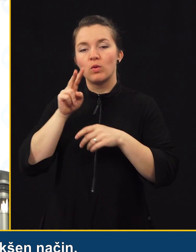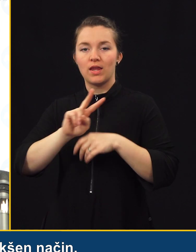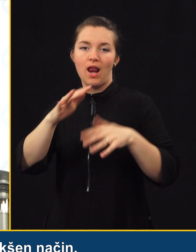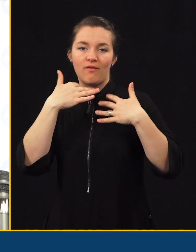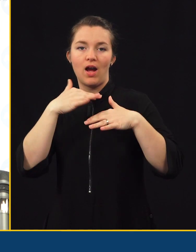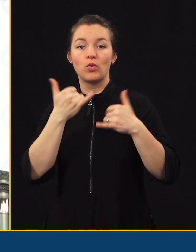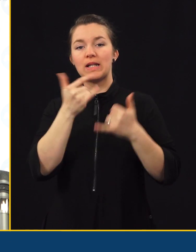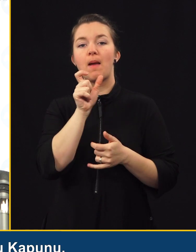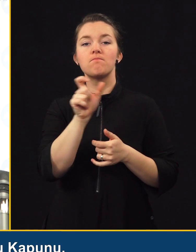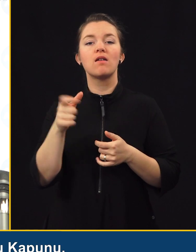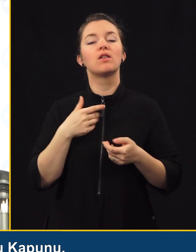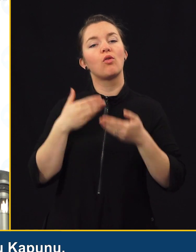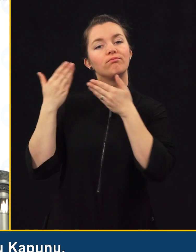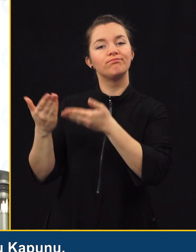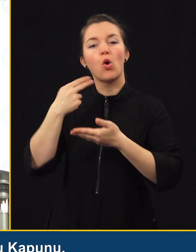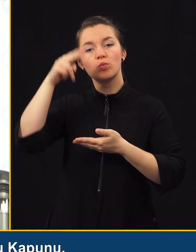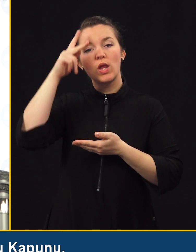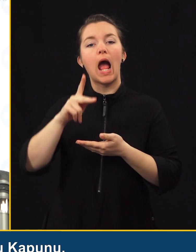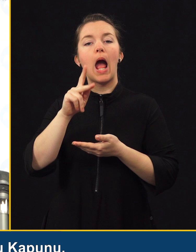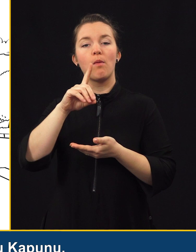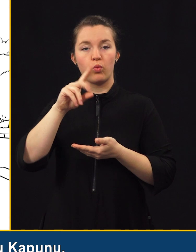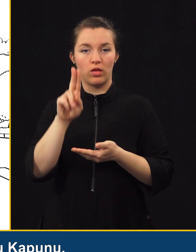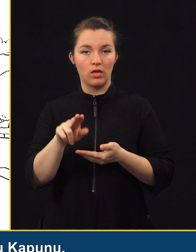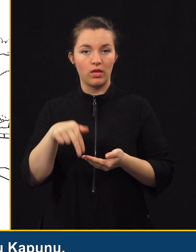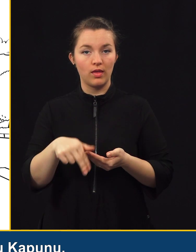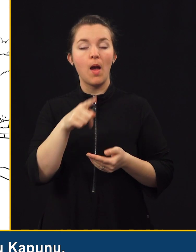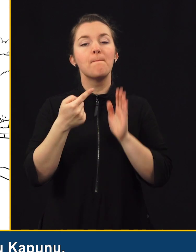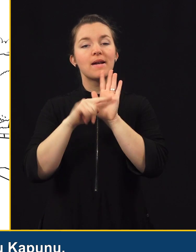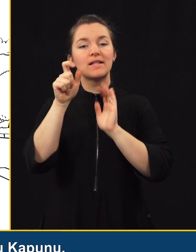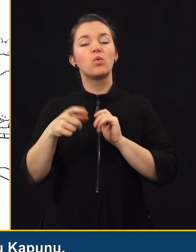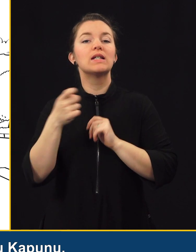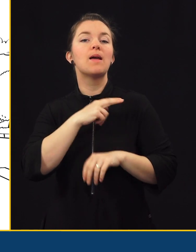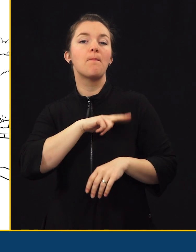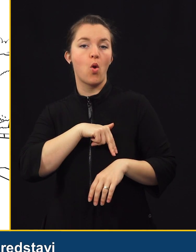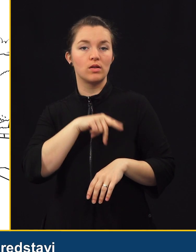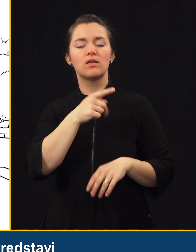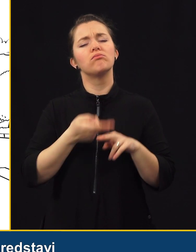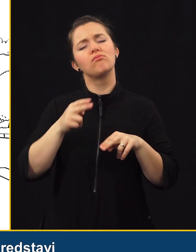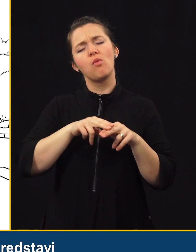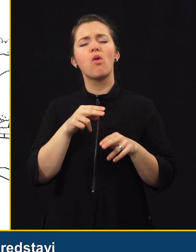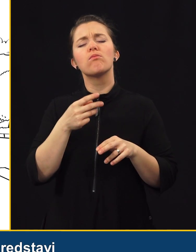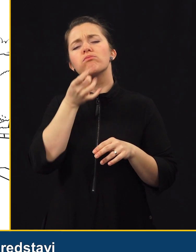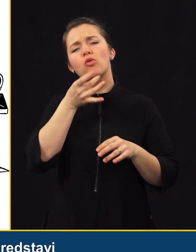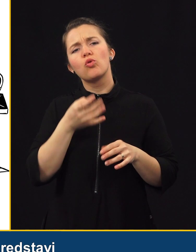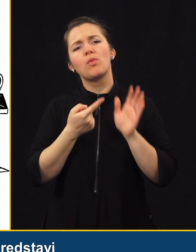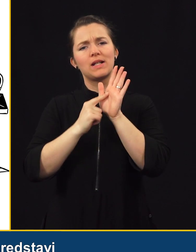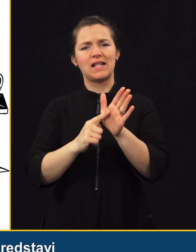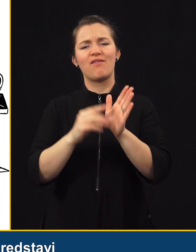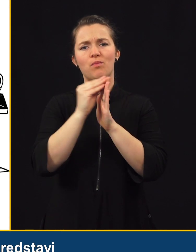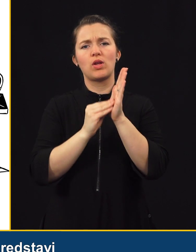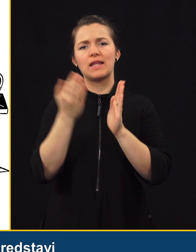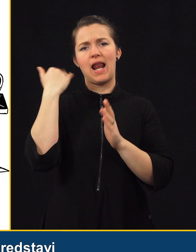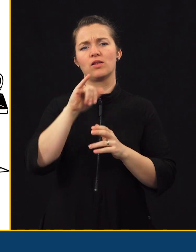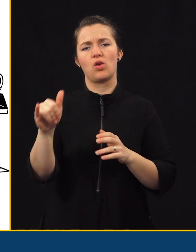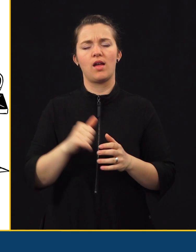nadaljevanju. Zdaj bi pa v besedo predal gospodu Kapunu, predstavniku policije, da malo bolj podrobno predstavi podatke